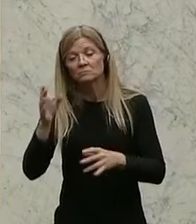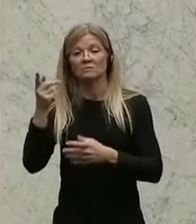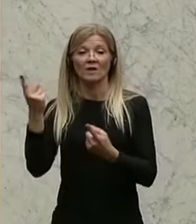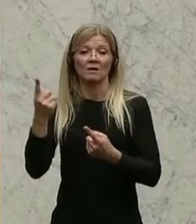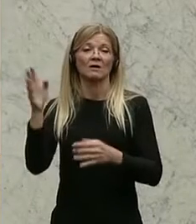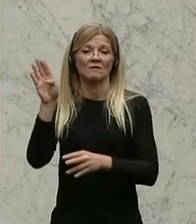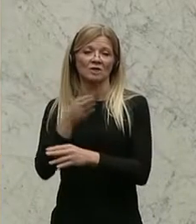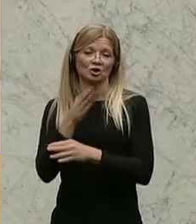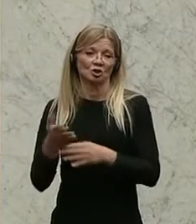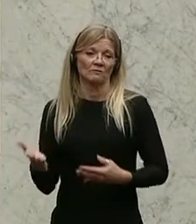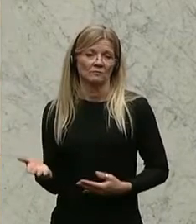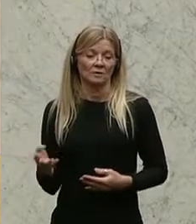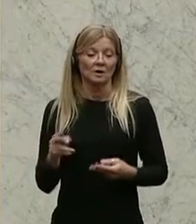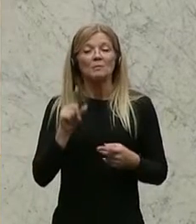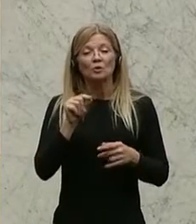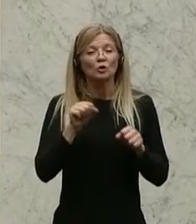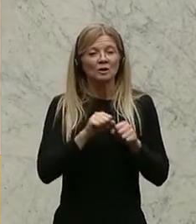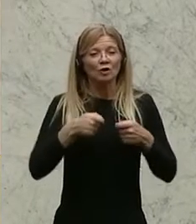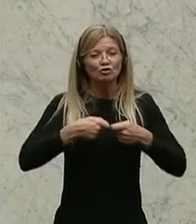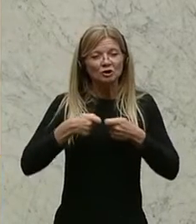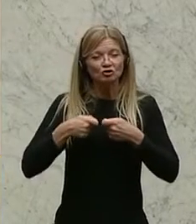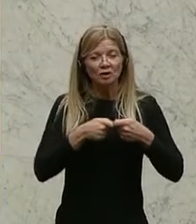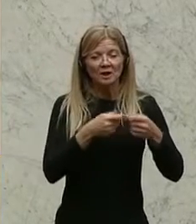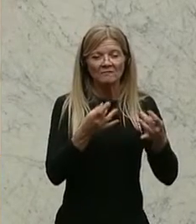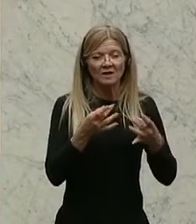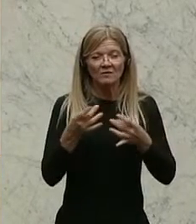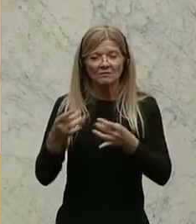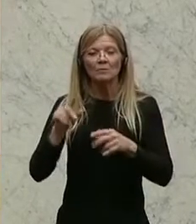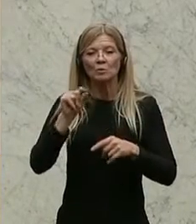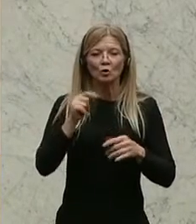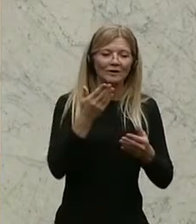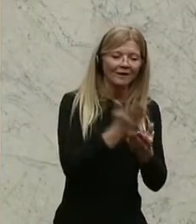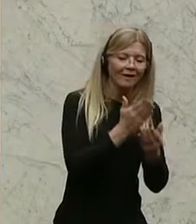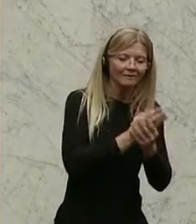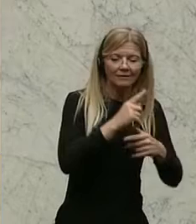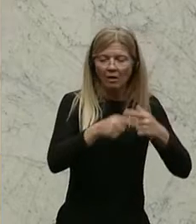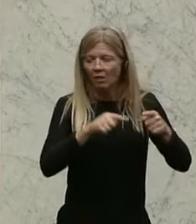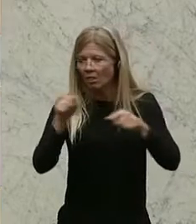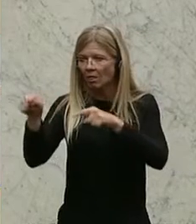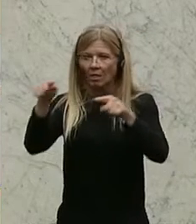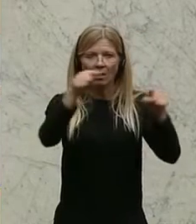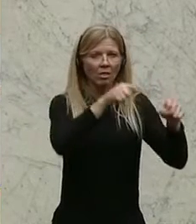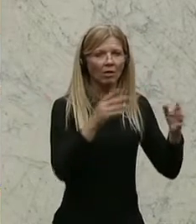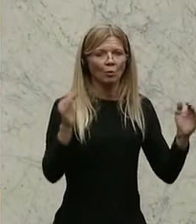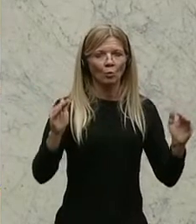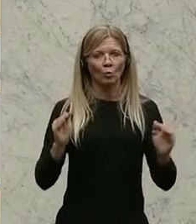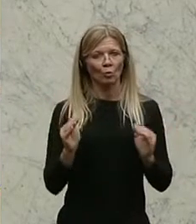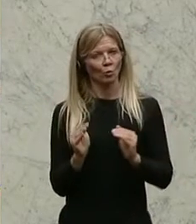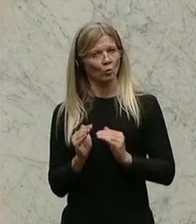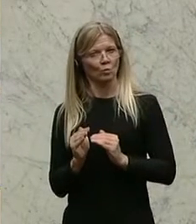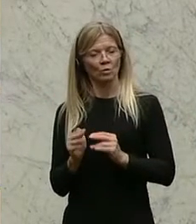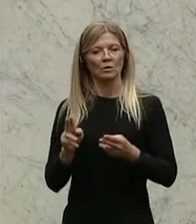Schnittstellen wie möglich zu haben. Es bedeutet kurze Aktenläufe, auch innerhalb der Organisation. Und es bedeutet auch